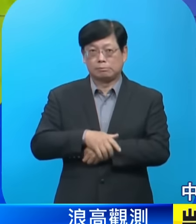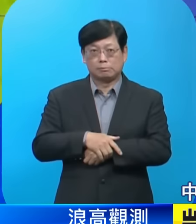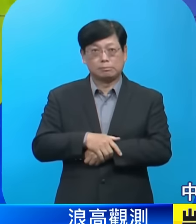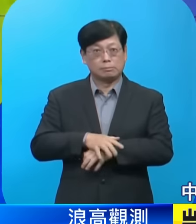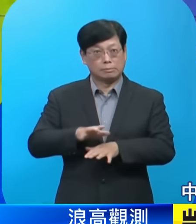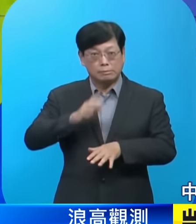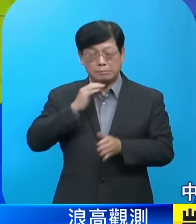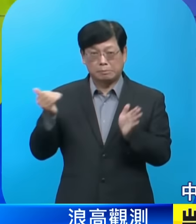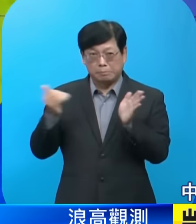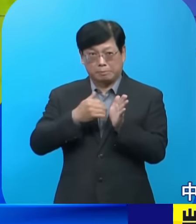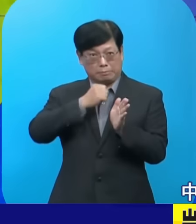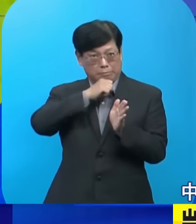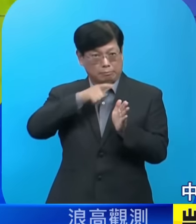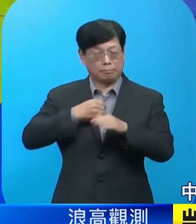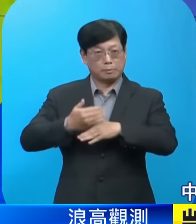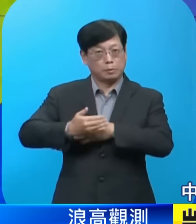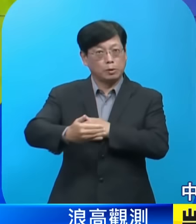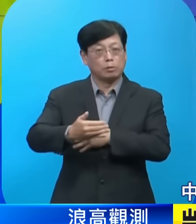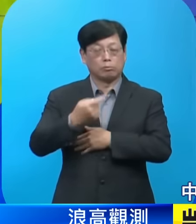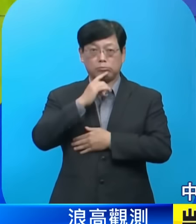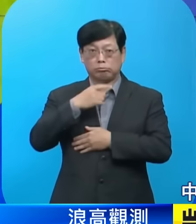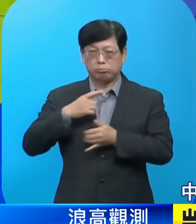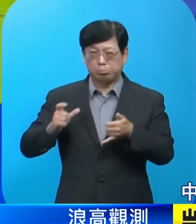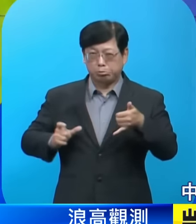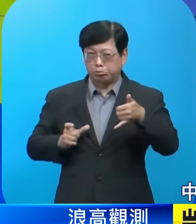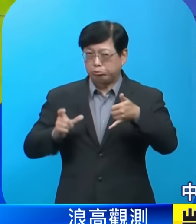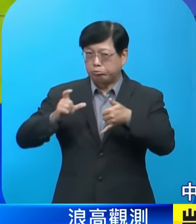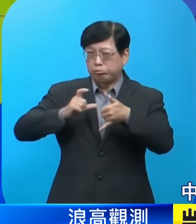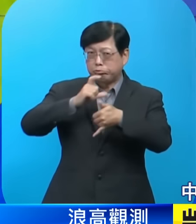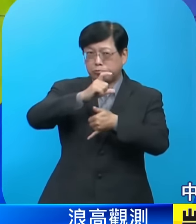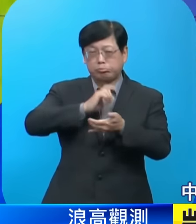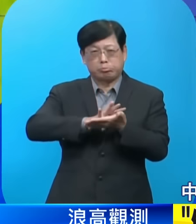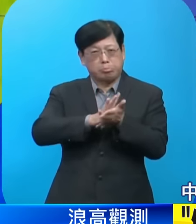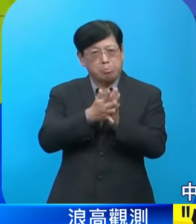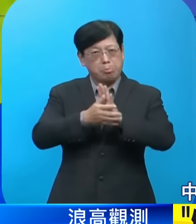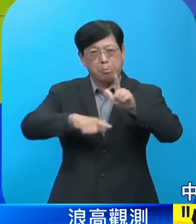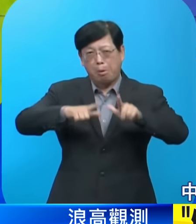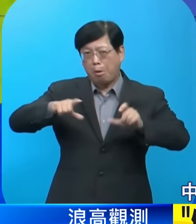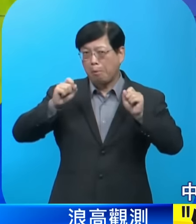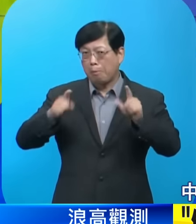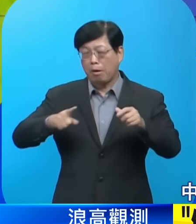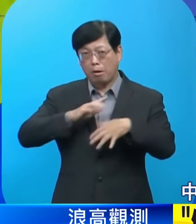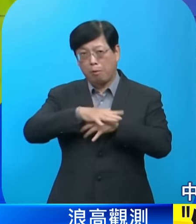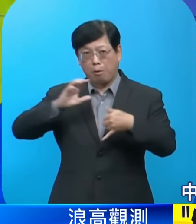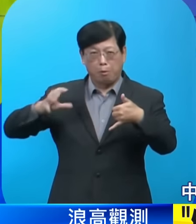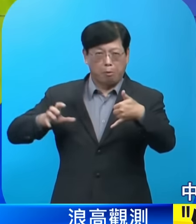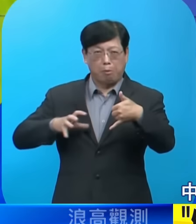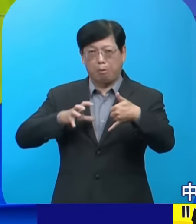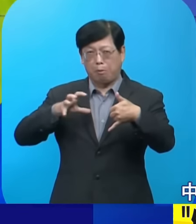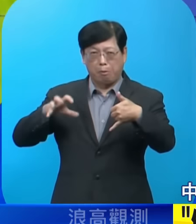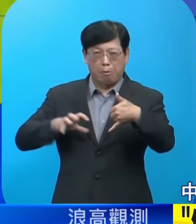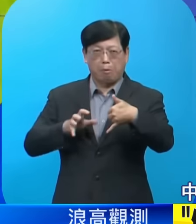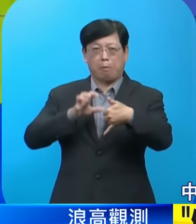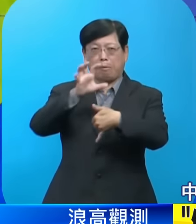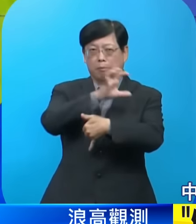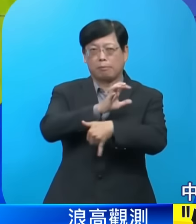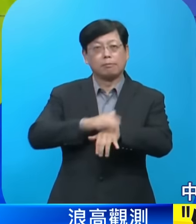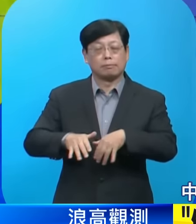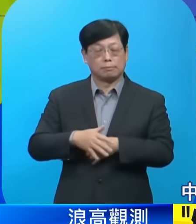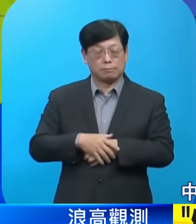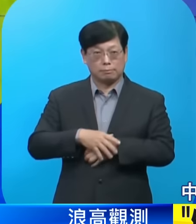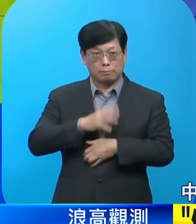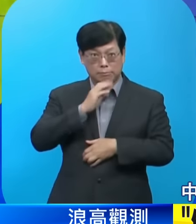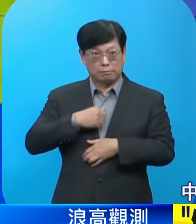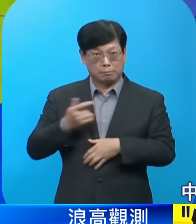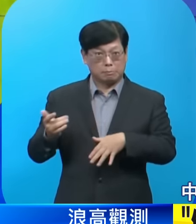颱風在接近台灣的過程當中它的路徑可能會有一些擺盪甚至是打轉的一個現象所以除了登